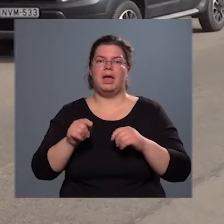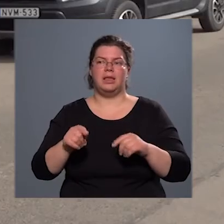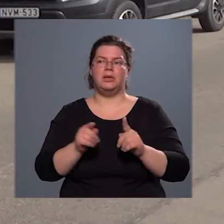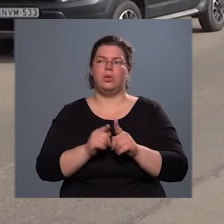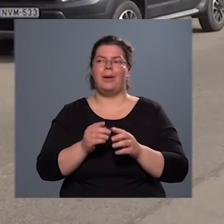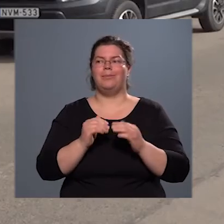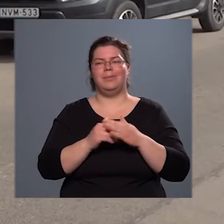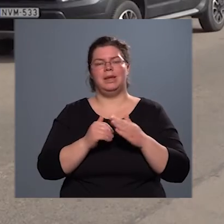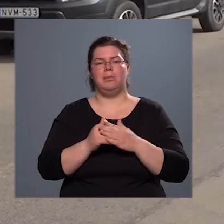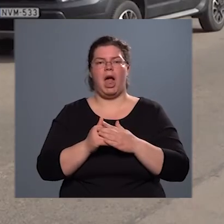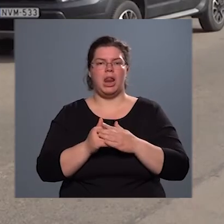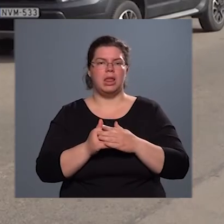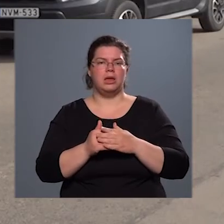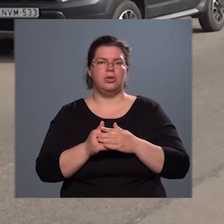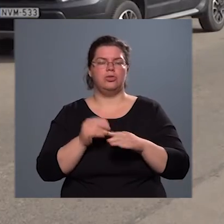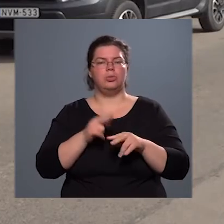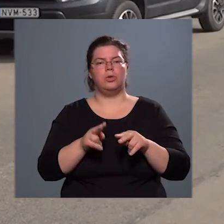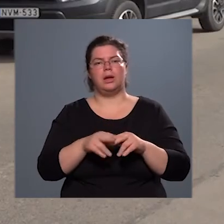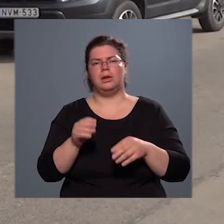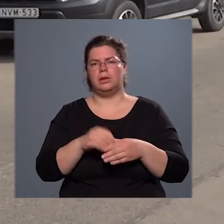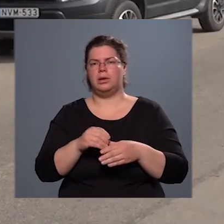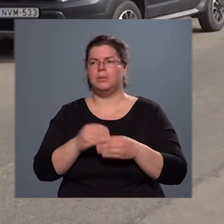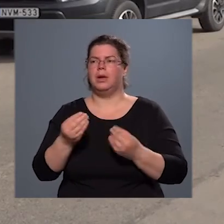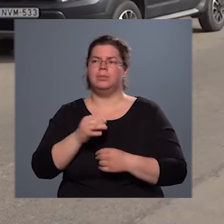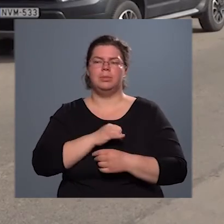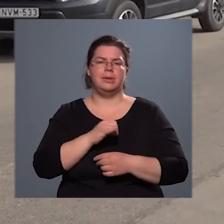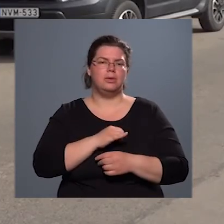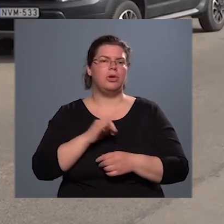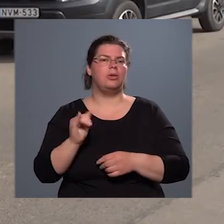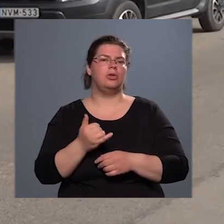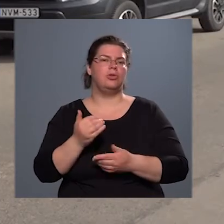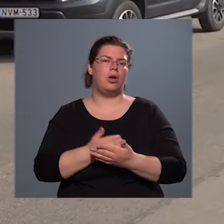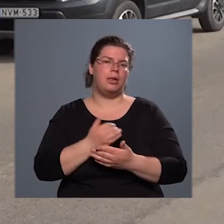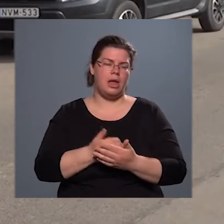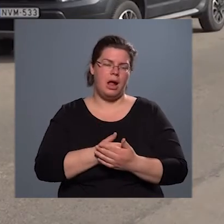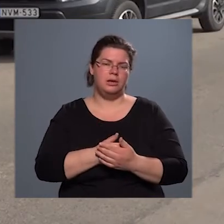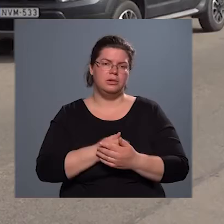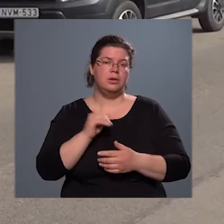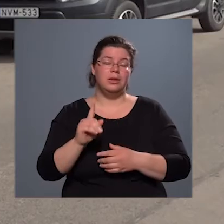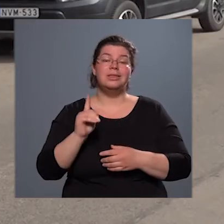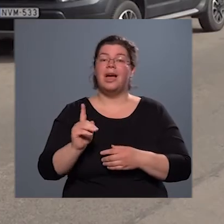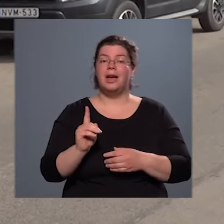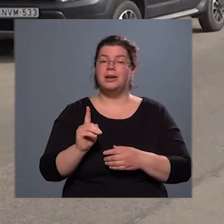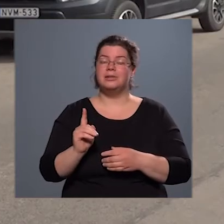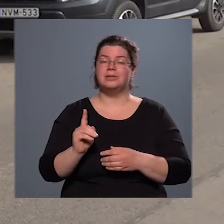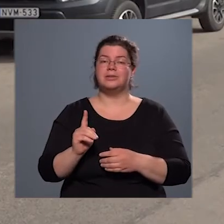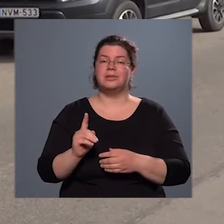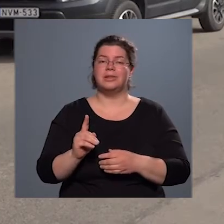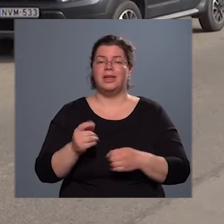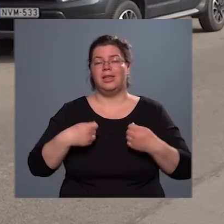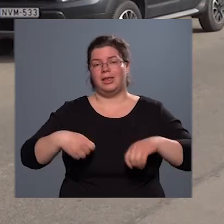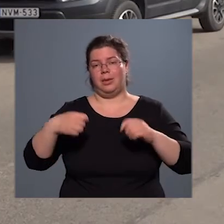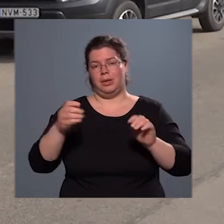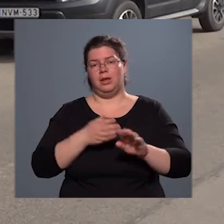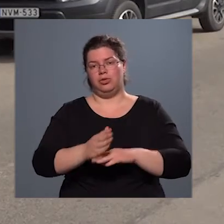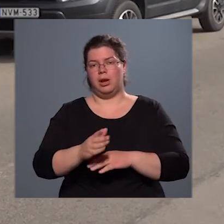olyan minimális műszaki tartalom, ami biztonságos és használható, de ha az építés